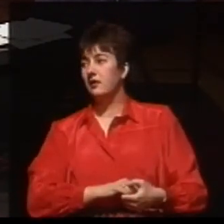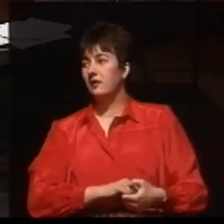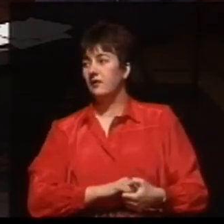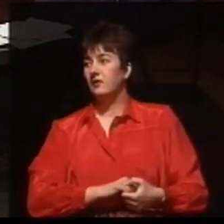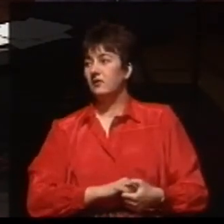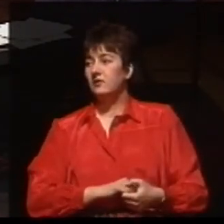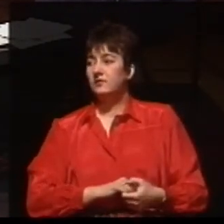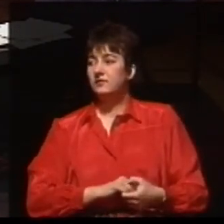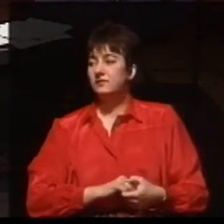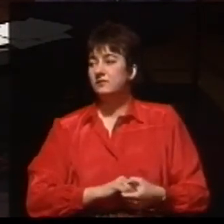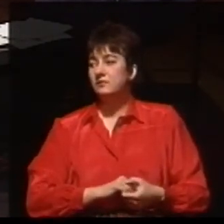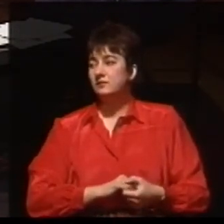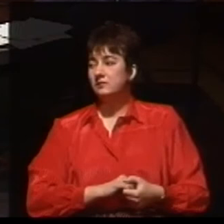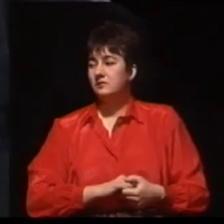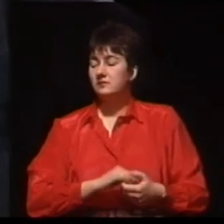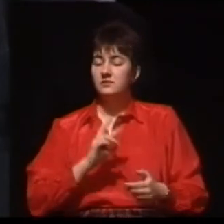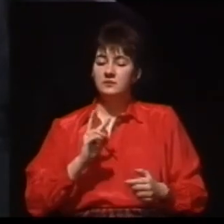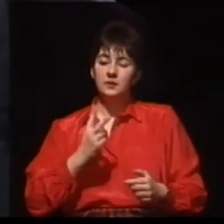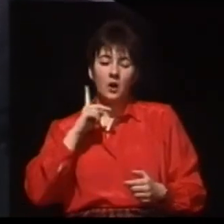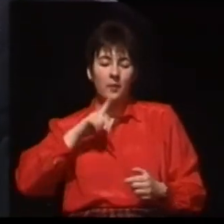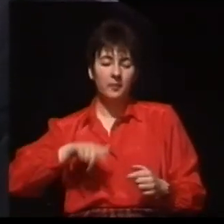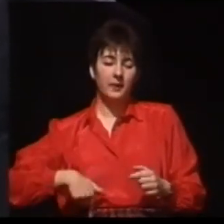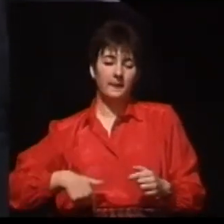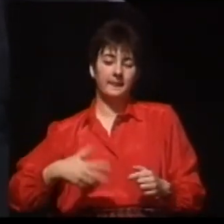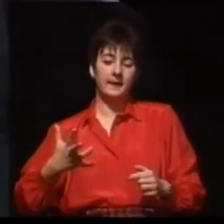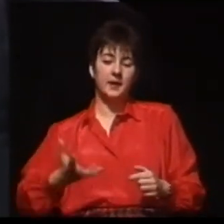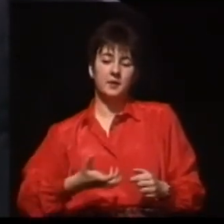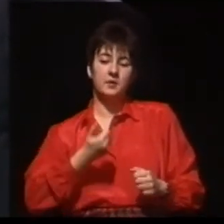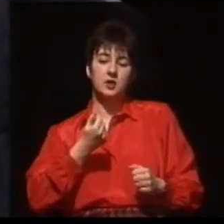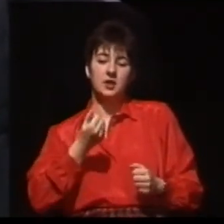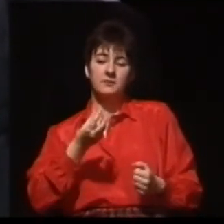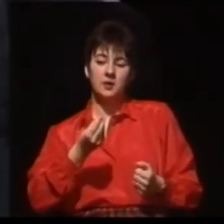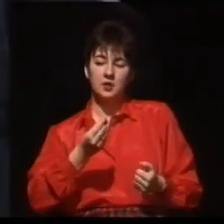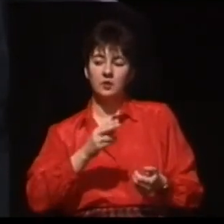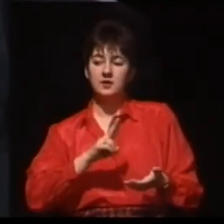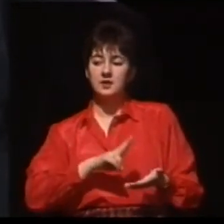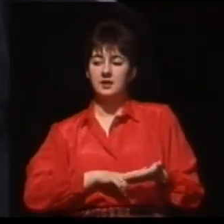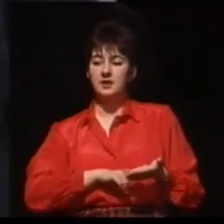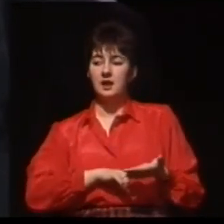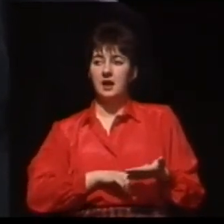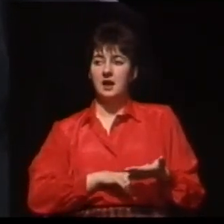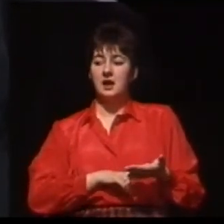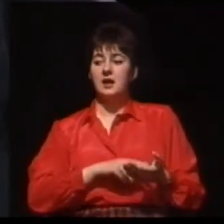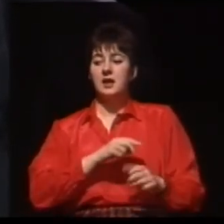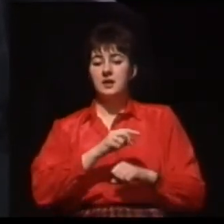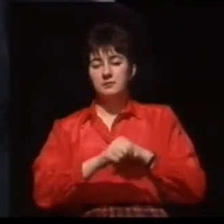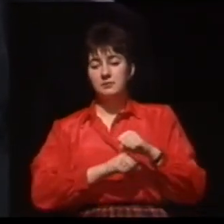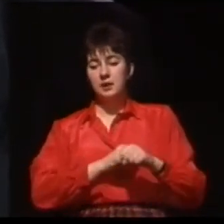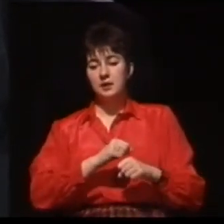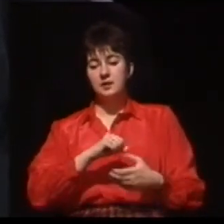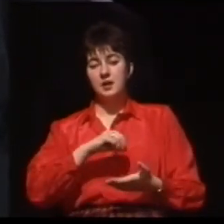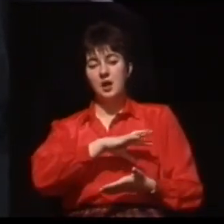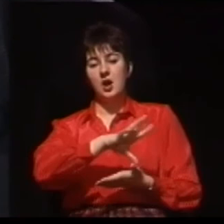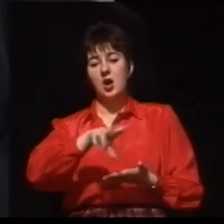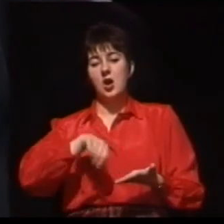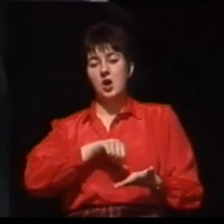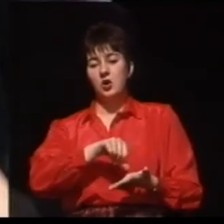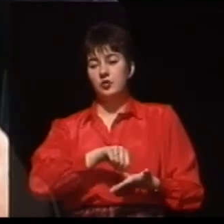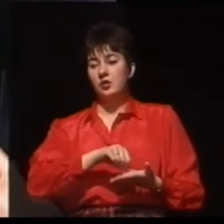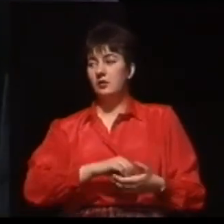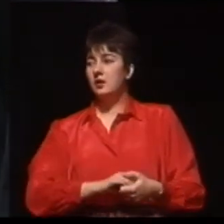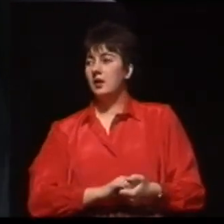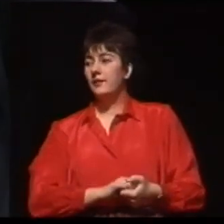przypadkowa. Pod naporem listów i zgłoszeń do przeprowadzania badań diagnostycznych i